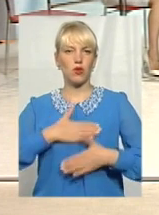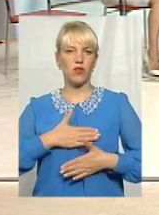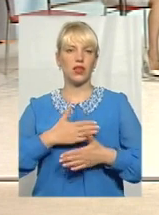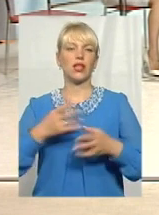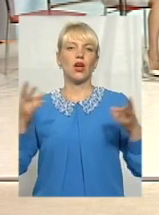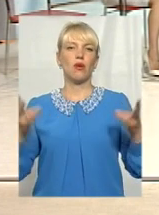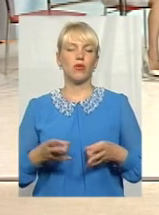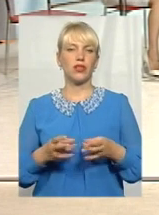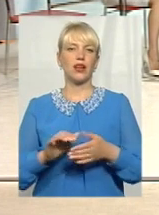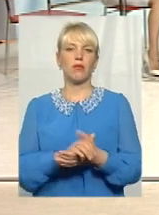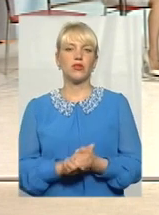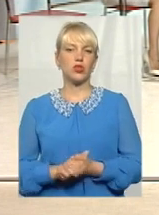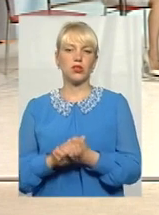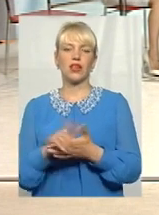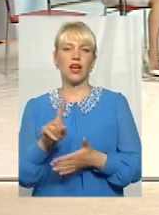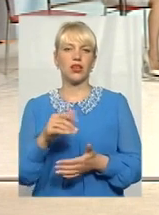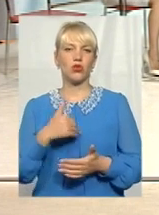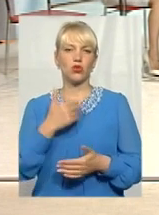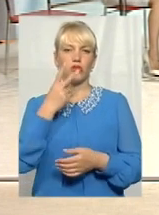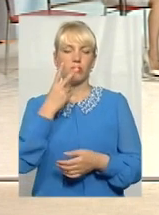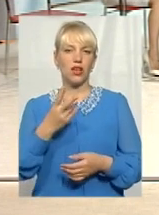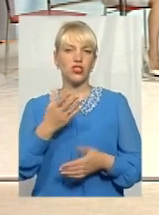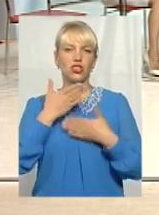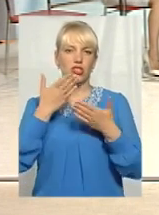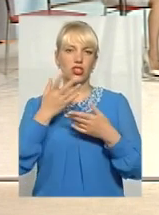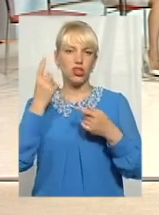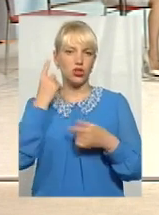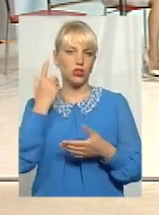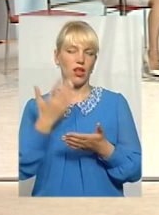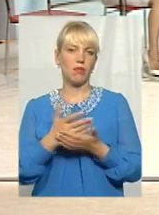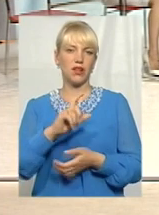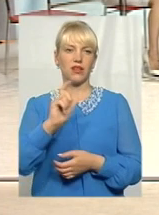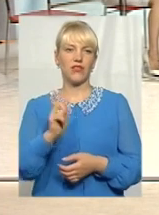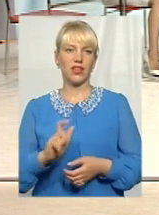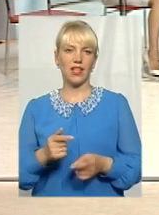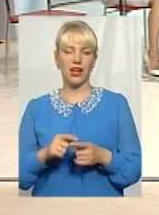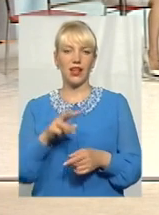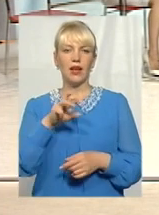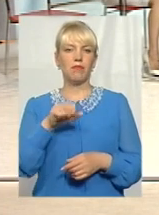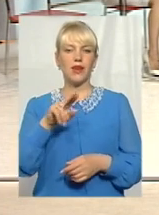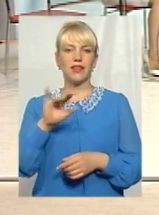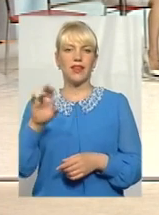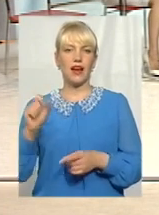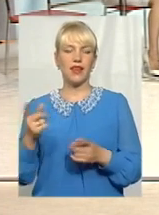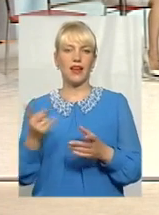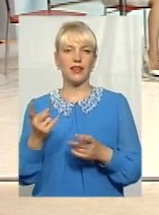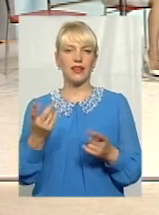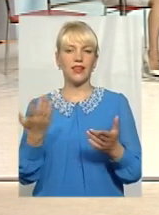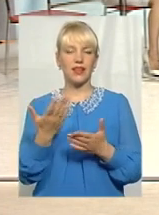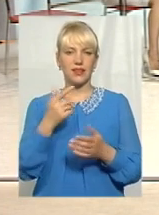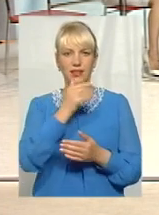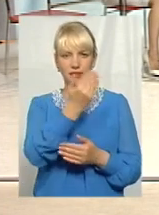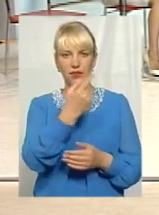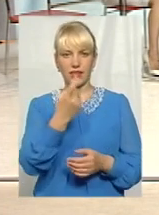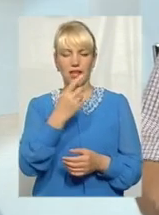бачити, читати, чути. Недаремно кажуть, що в Італії, наприклад, медіа, які належать Берлусконі, найбільше його